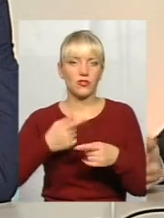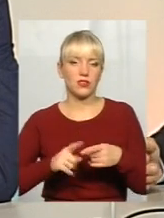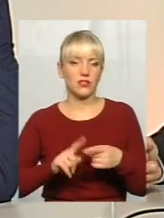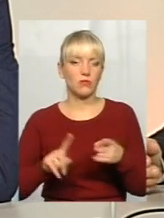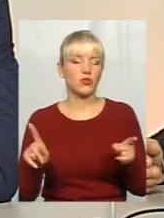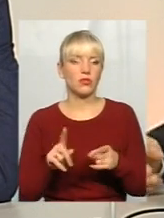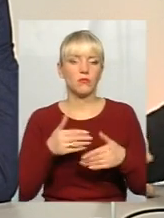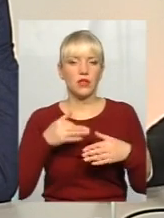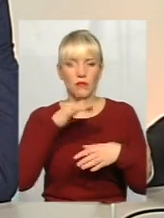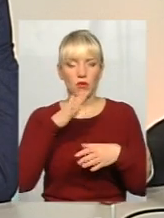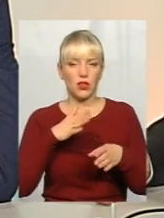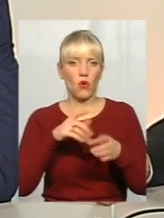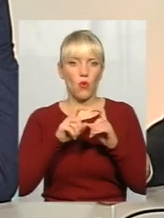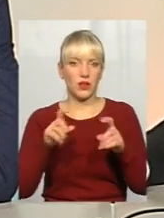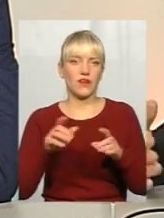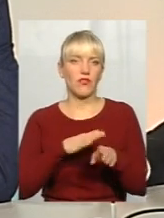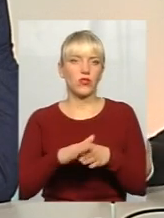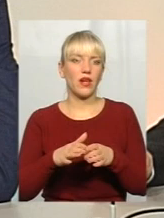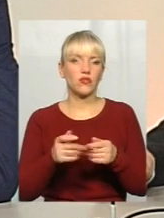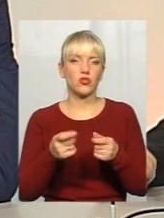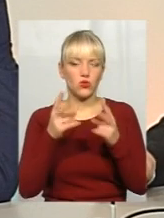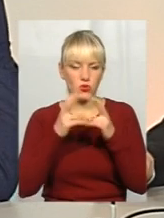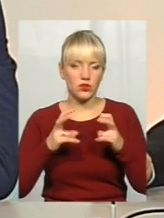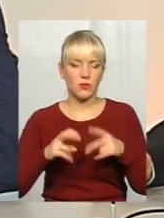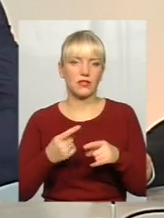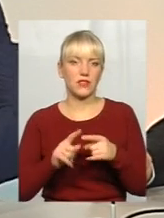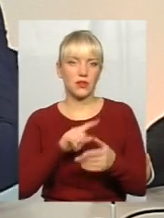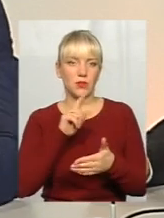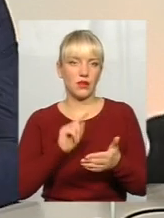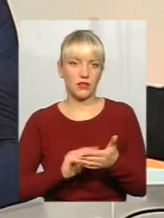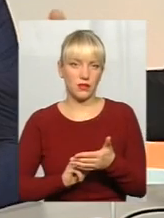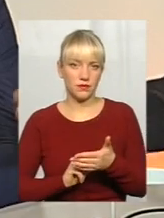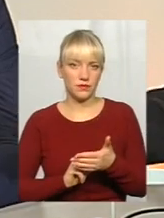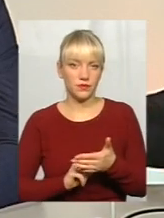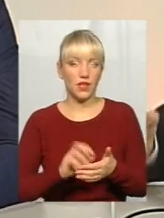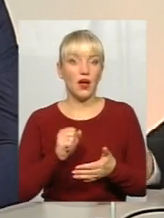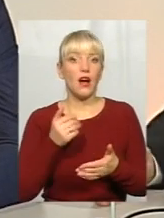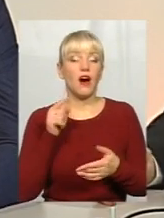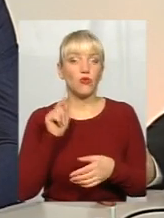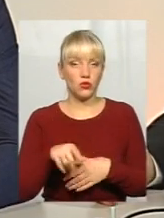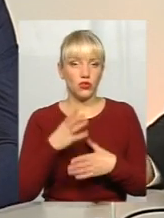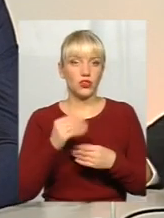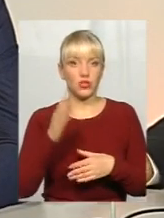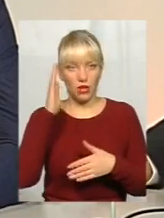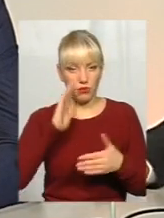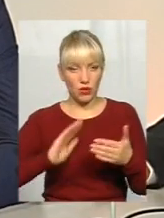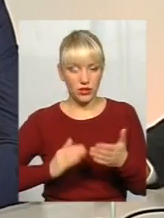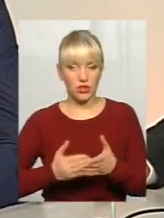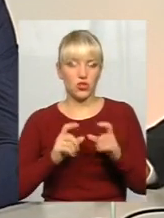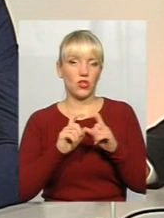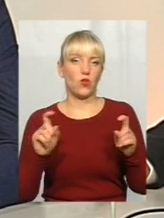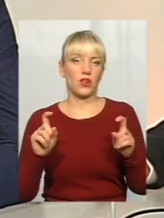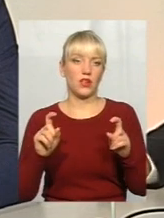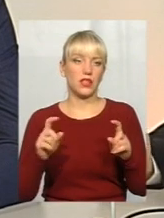органи виконавчі між собою розібратися в тих чи інших питаннях. от, а от тут ще й політичні органи, які, звичайно,